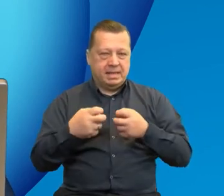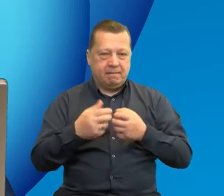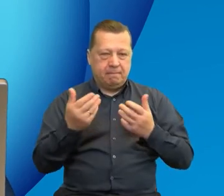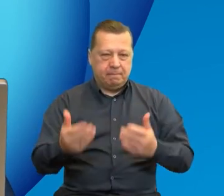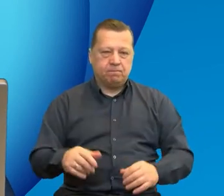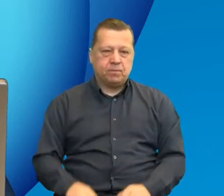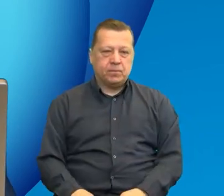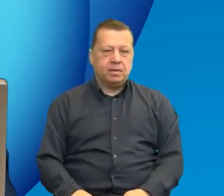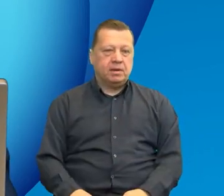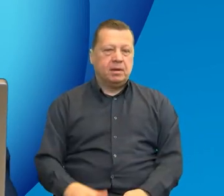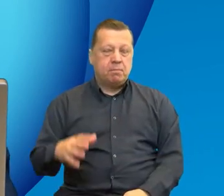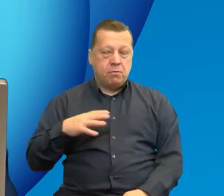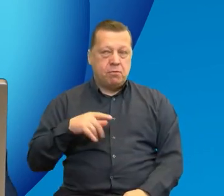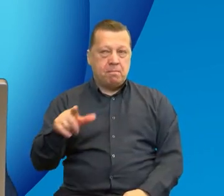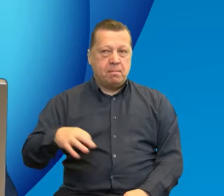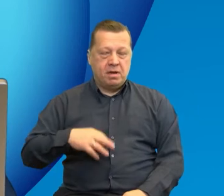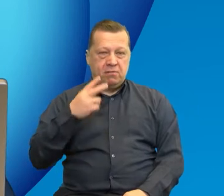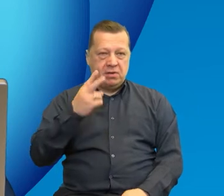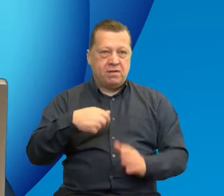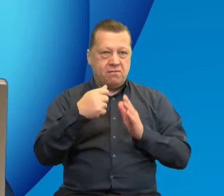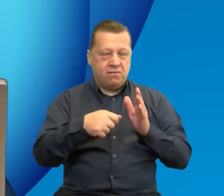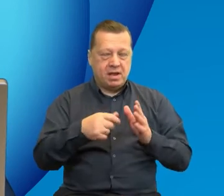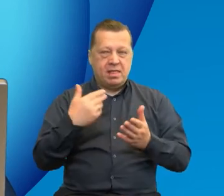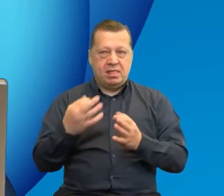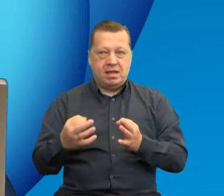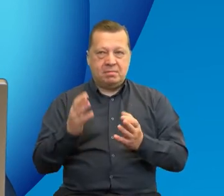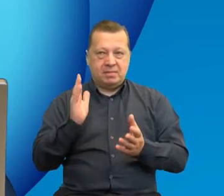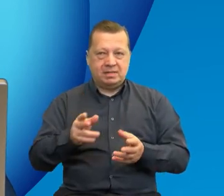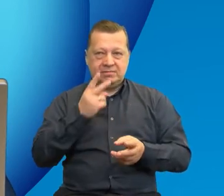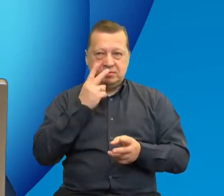Przed chwilkę widzieliśmy Pana również na filmie, a teraz będziemy Pana widzieć na żywo.